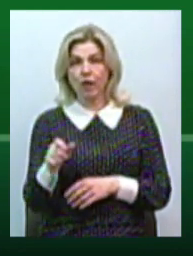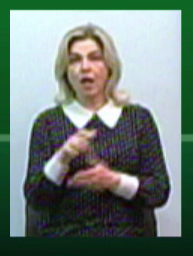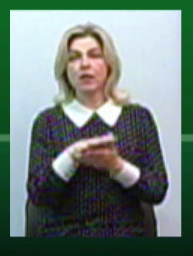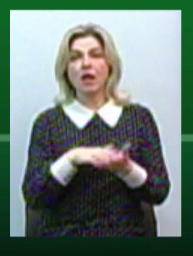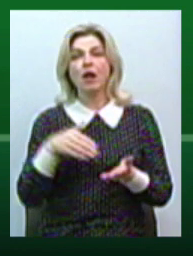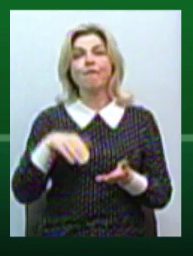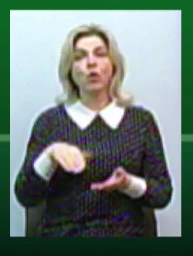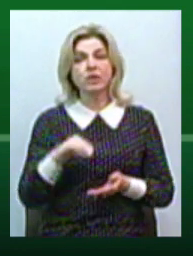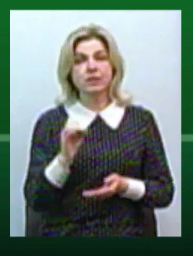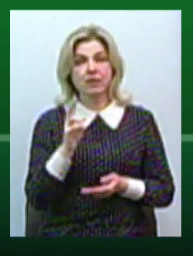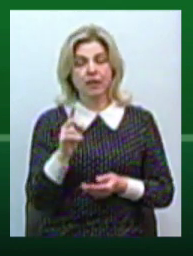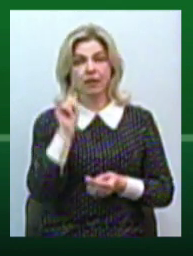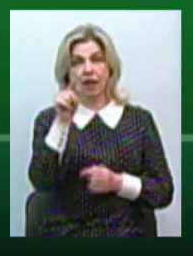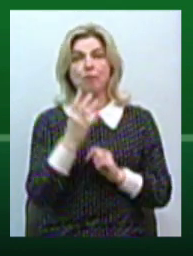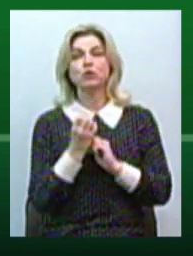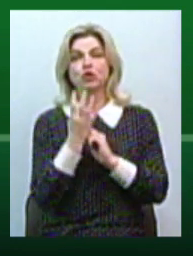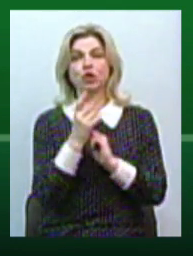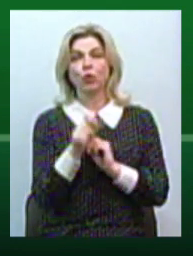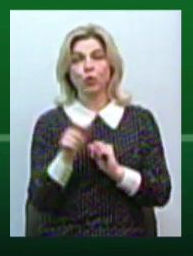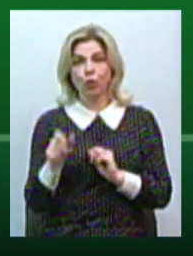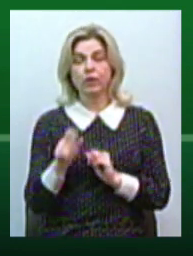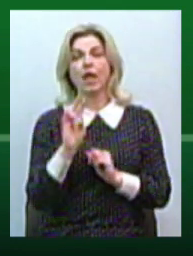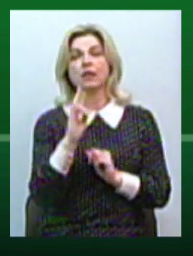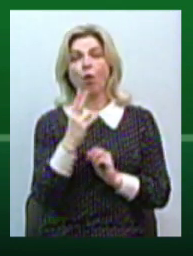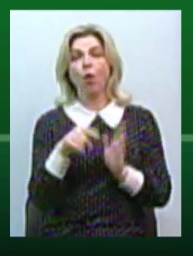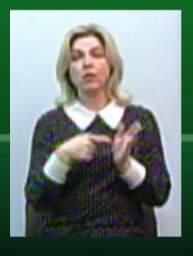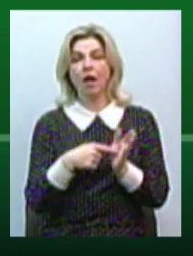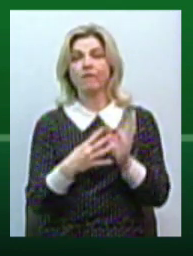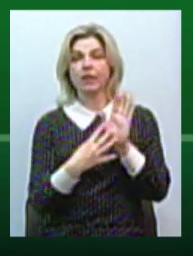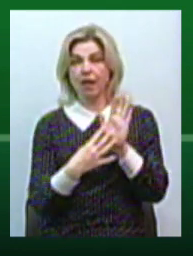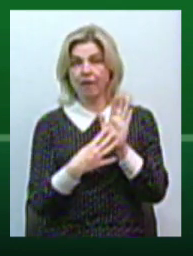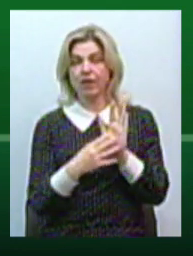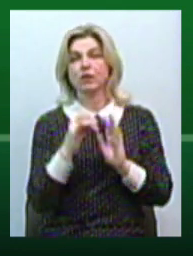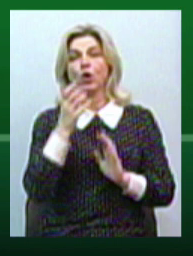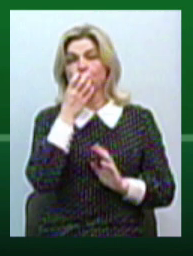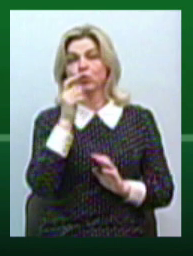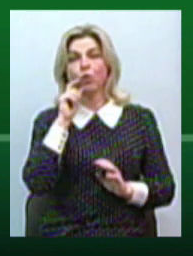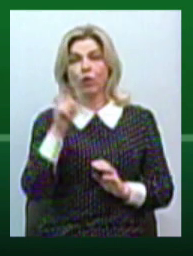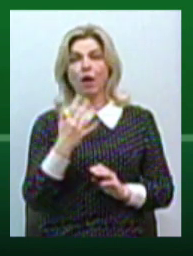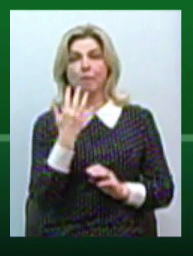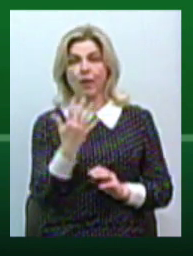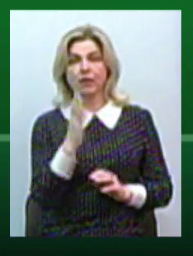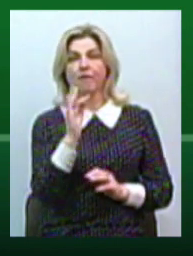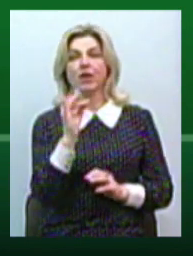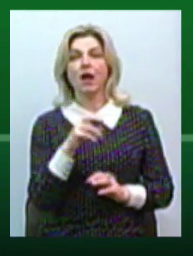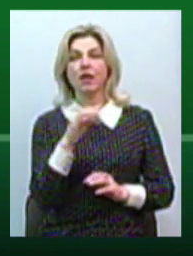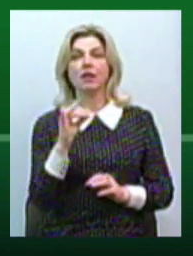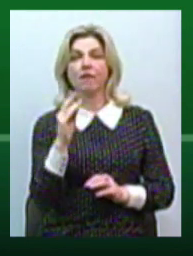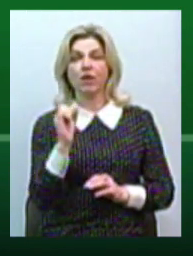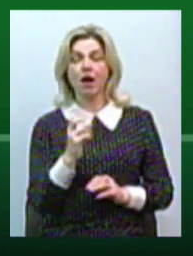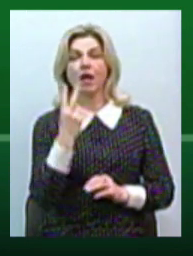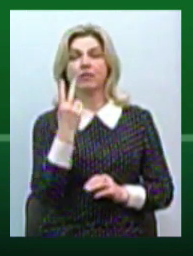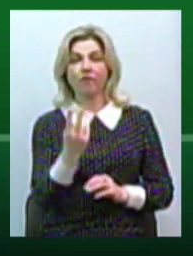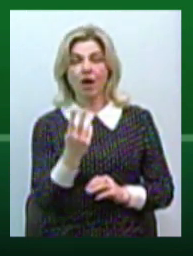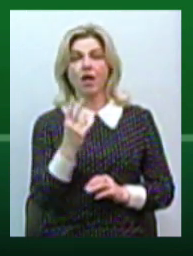Вознесенськ, там 14 осіб, в Миколаїві 9, в Южноукраїнську 5, в Радіївці 2, в Каланківському